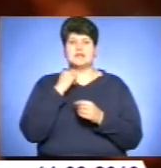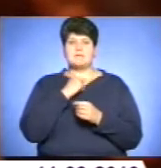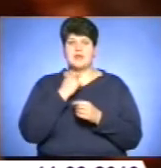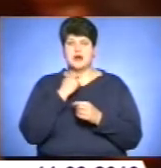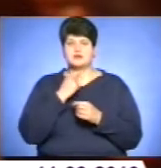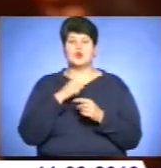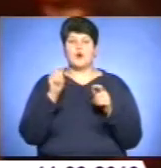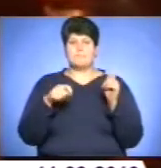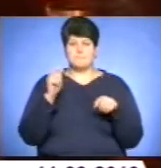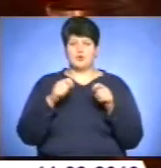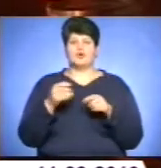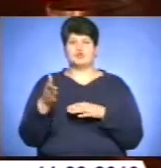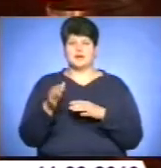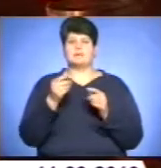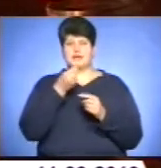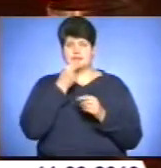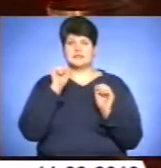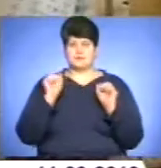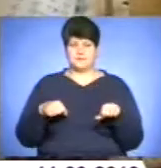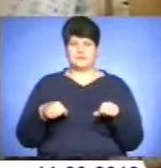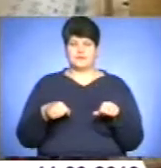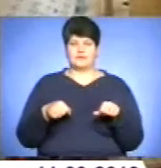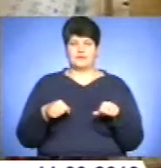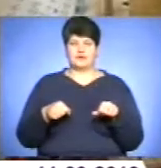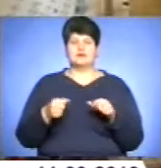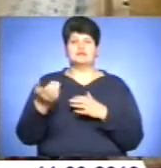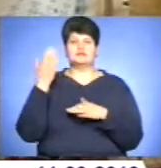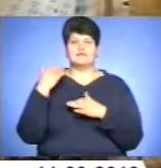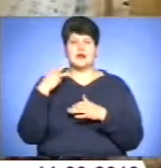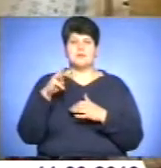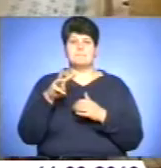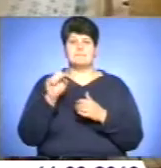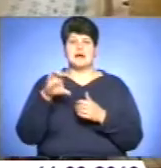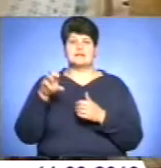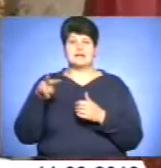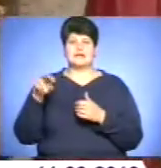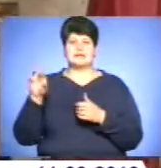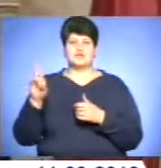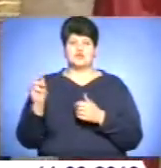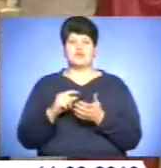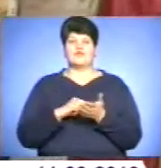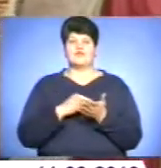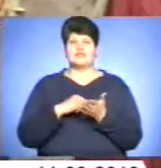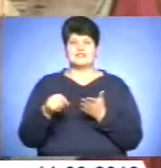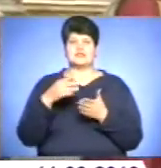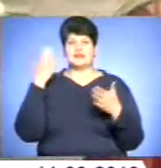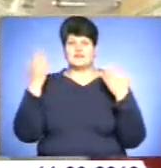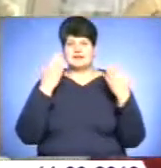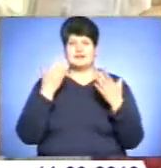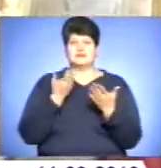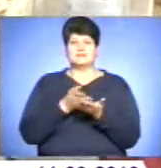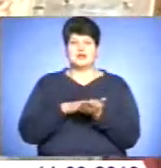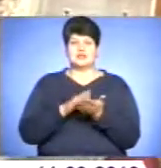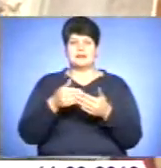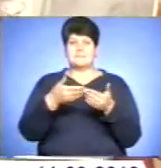Молочені продукти та рибу їсти дозволяється. Здавна масницю визначали дуже весело. Традиційно на масницю цілий тижні пекли млинці,